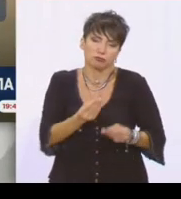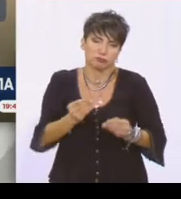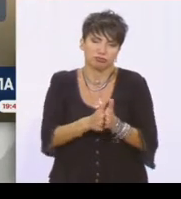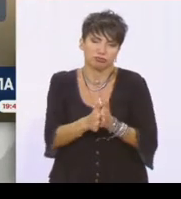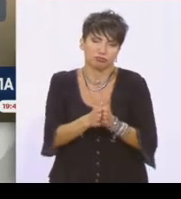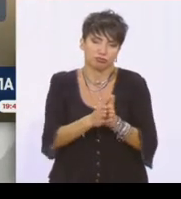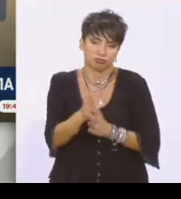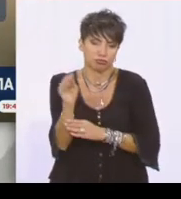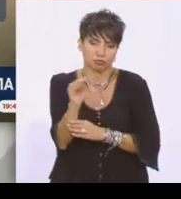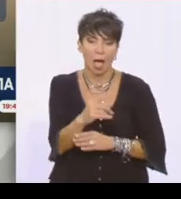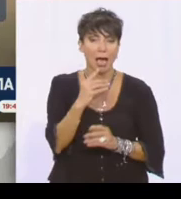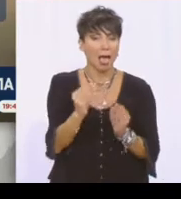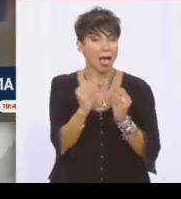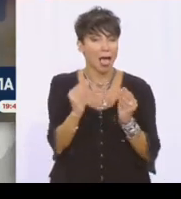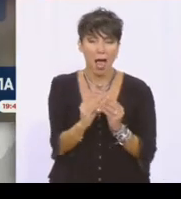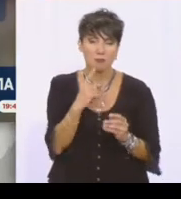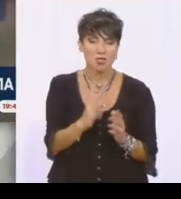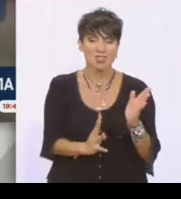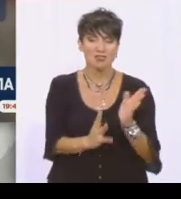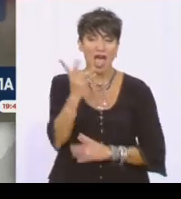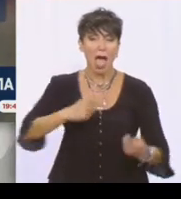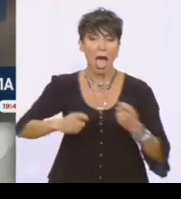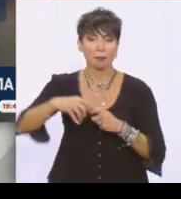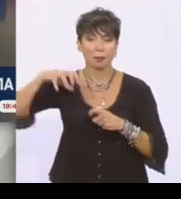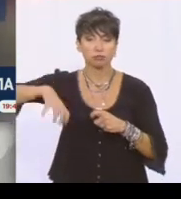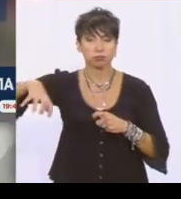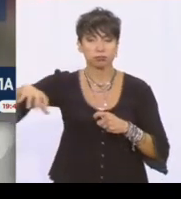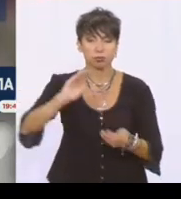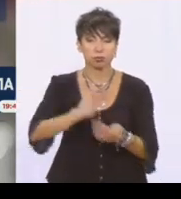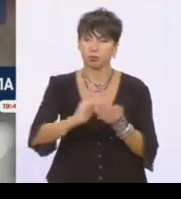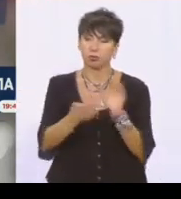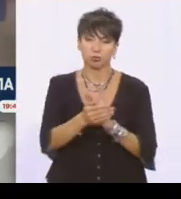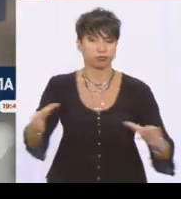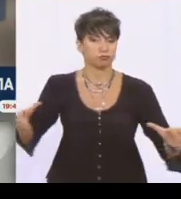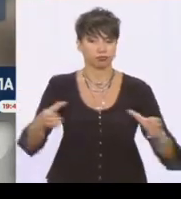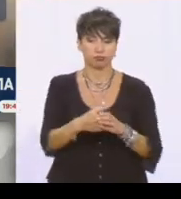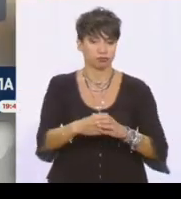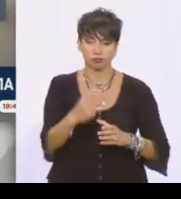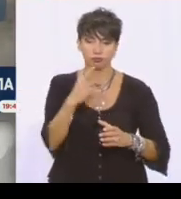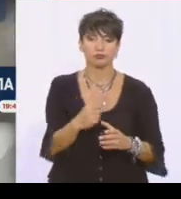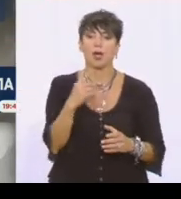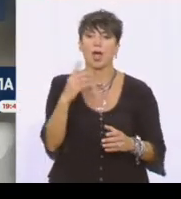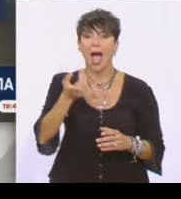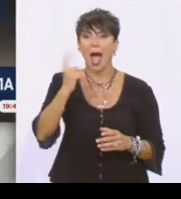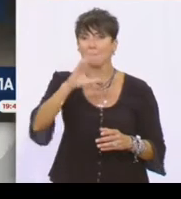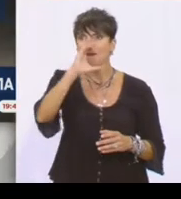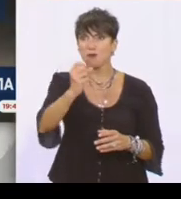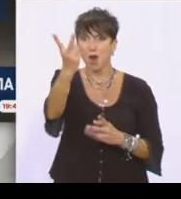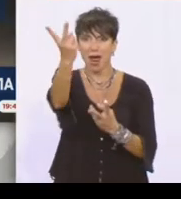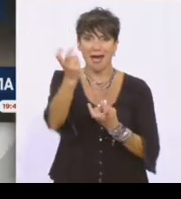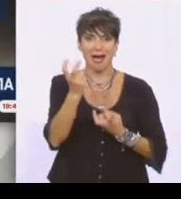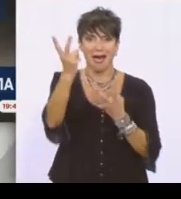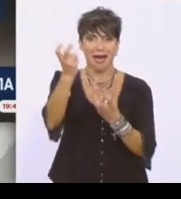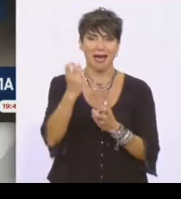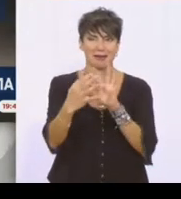κύκλο μας στα σιτηρά στο οποίο εμπλέκονται 14 επιχειρήσεις. Και τι έκαναν. Έφερναν σιτάρι και καλαμπόκι από τη Βουλγαρία. Έχανε